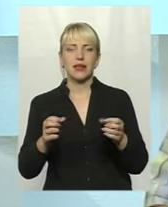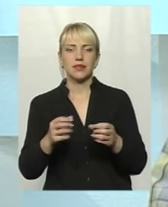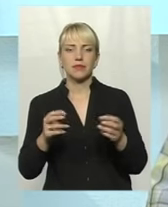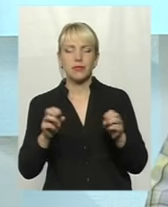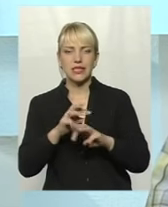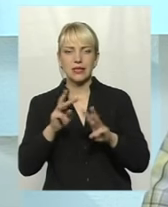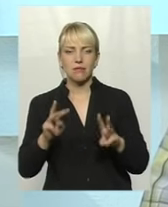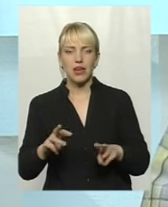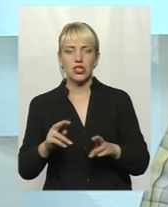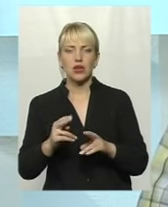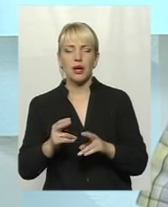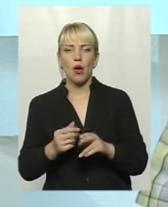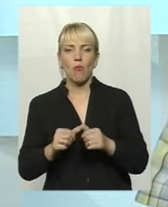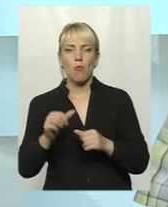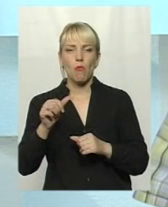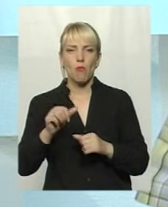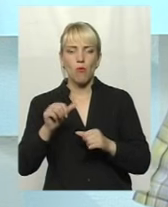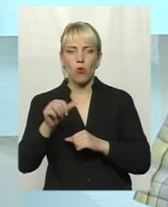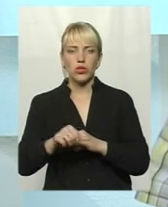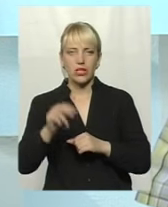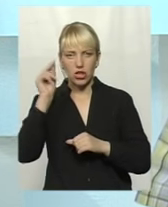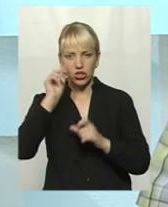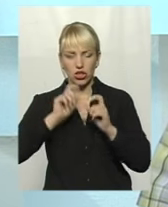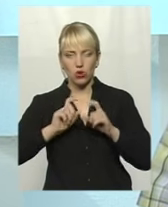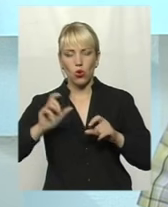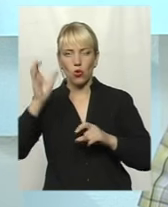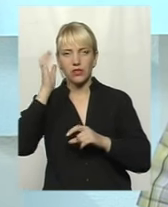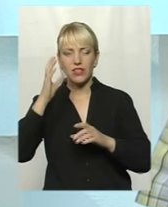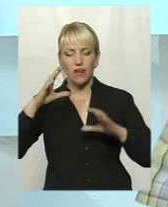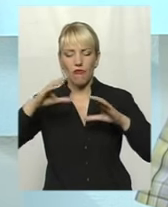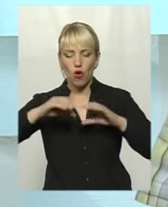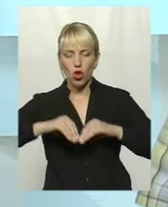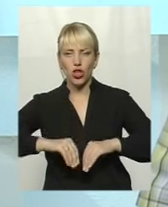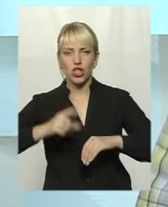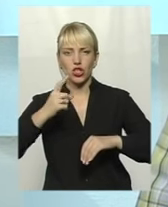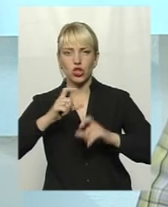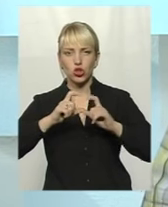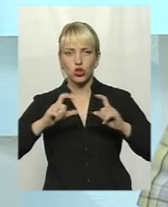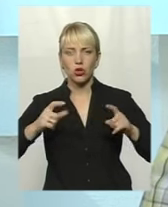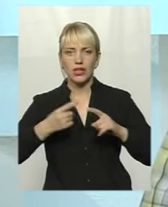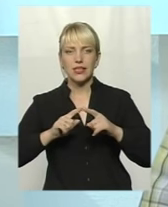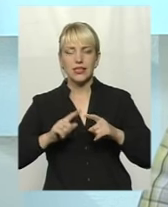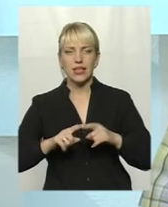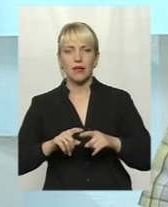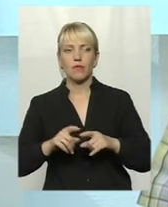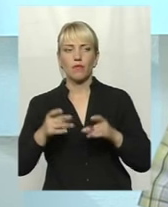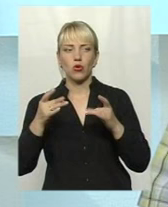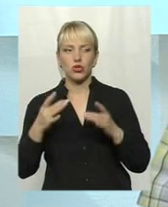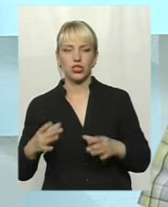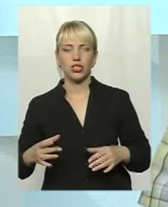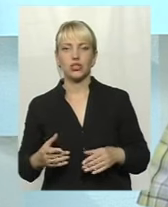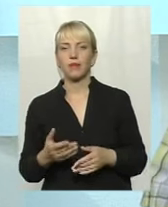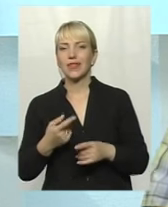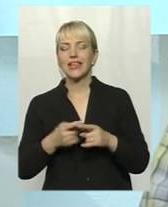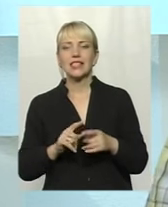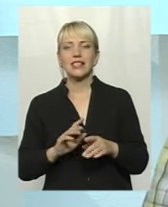забезпечення позашкільної освіти в одній школі, ну повірте, що поки що простіше. Крім того, це не ми придумали ноу-хау Україна,